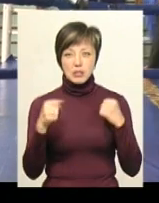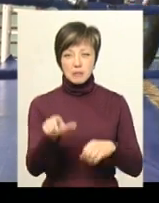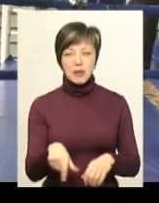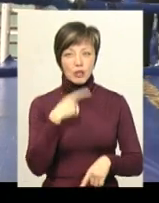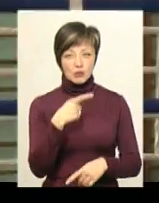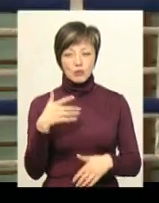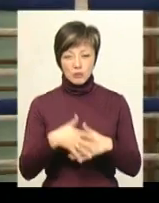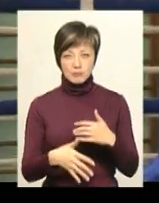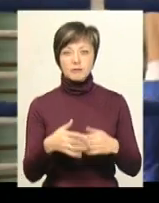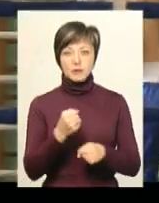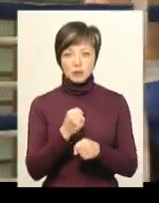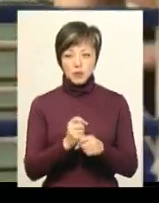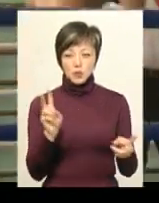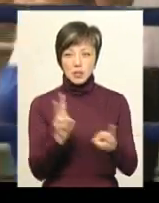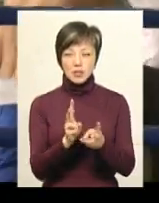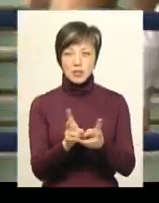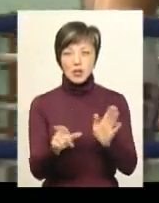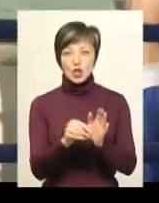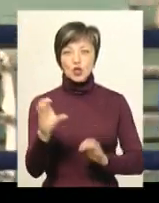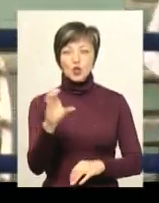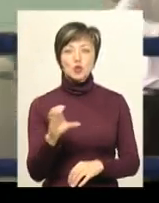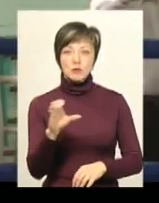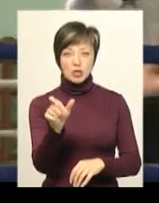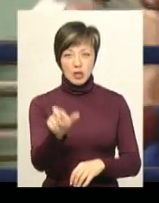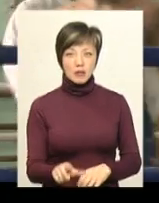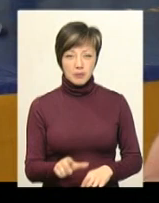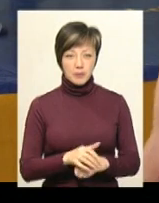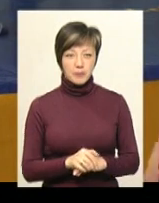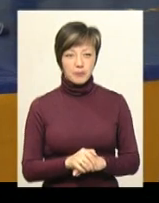зробив це свідомо, аби зустрітися в рингу з сумчанином Димуром Берайо.